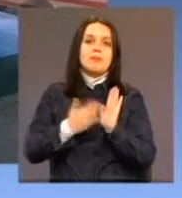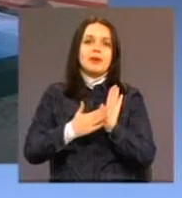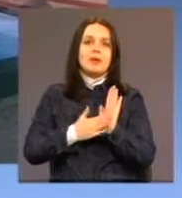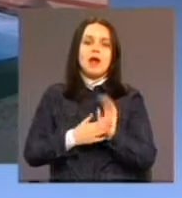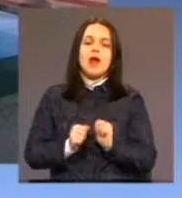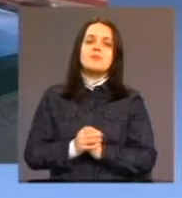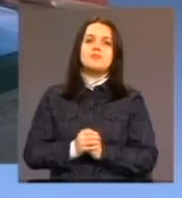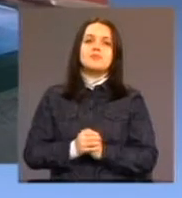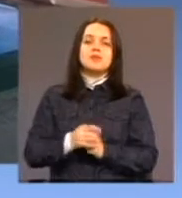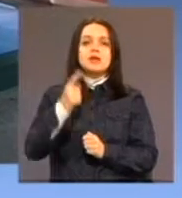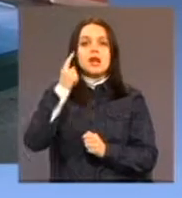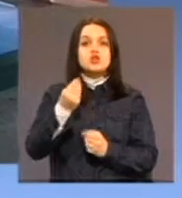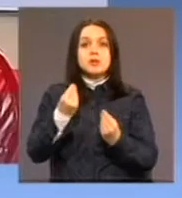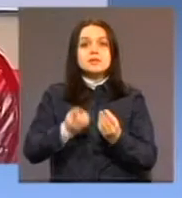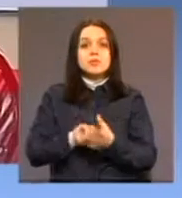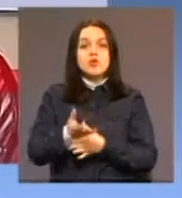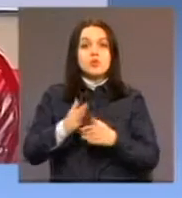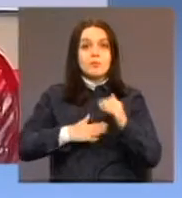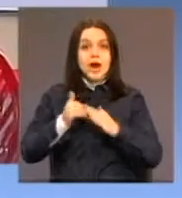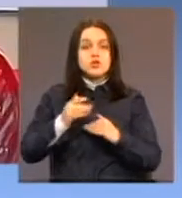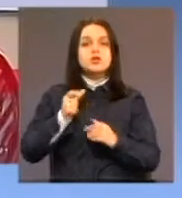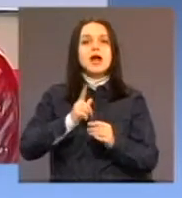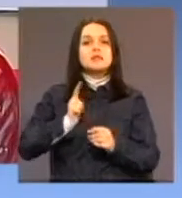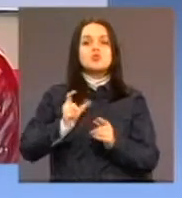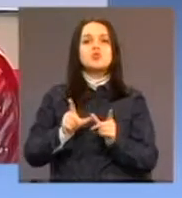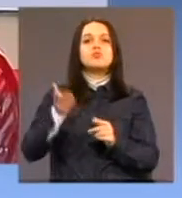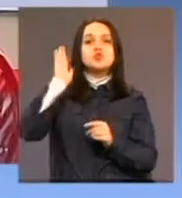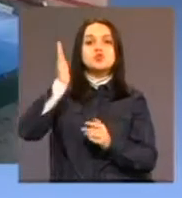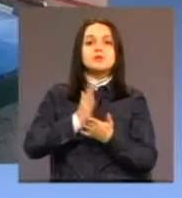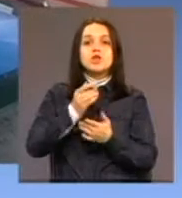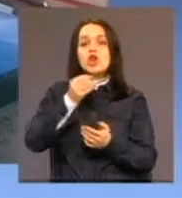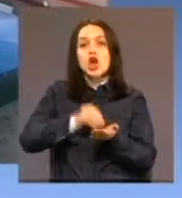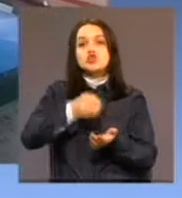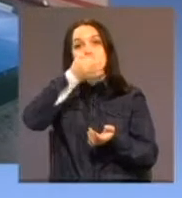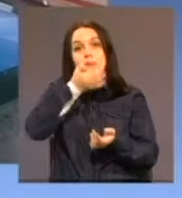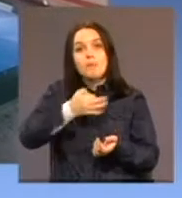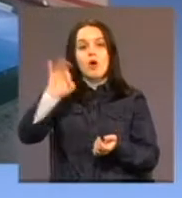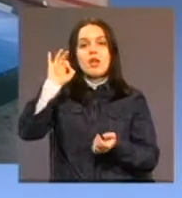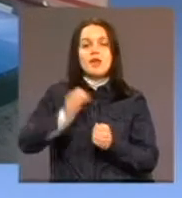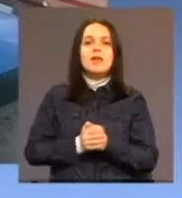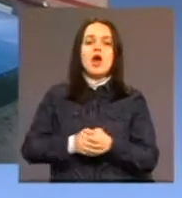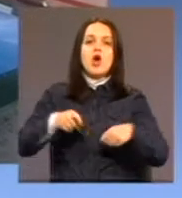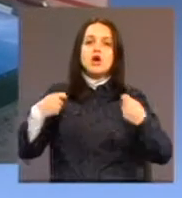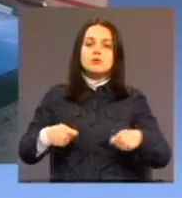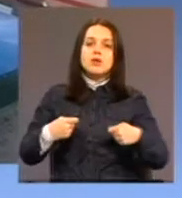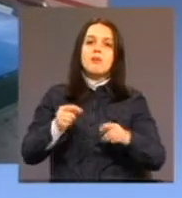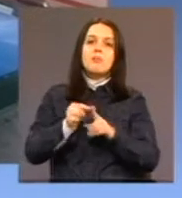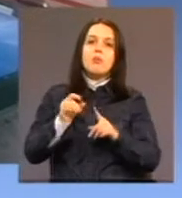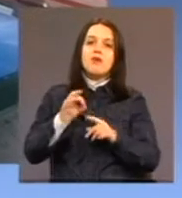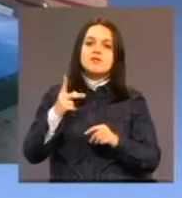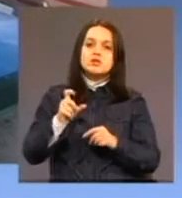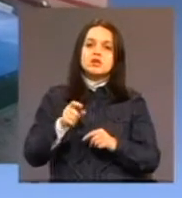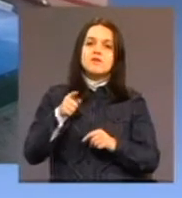praksi, nadamo se da će u budućnosti biti još i bolje. Gospodine Popoviću, dolazite iz Centra za slijepu i